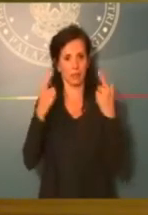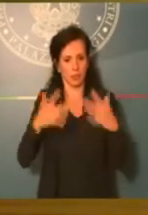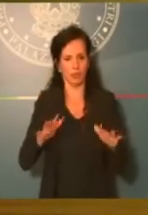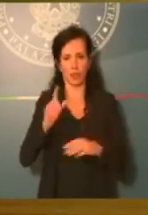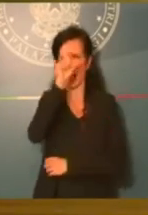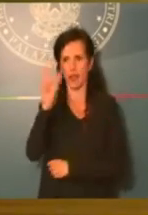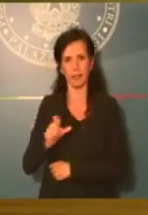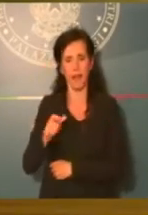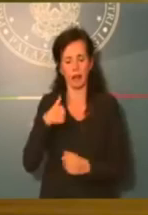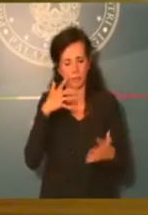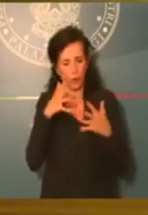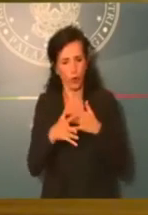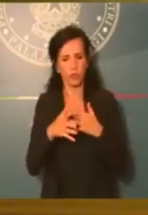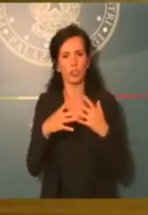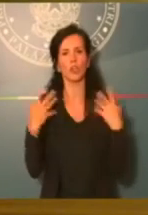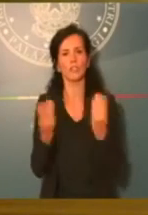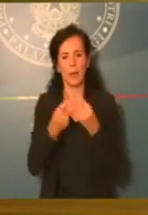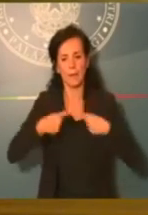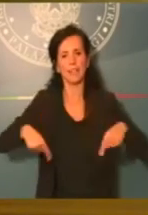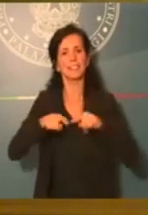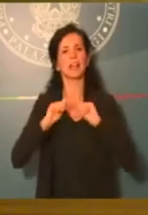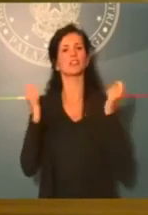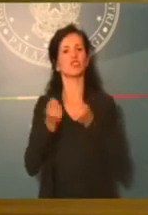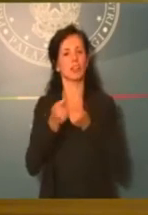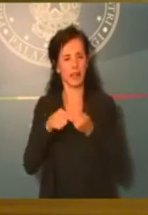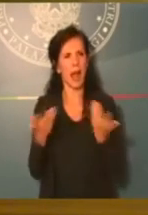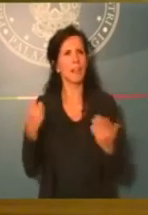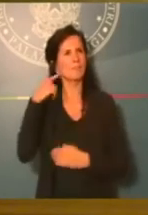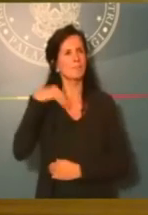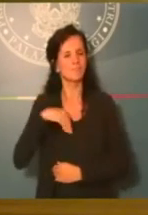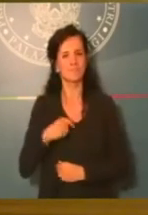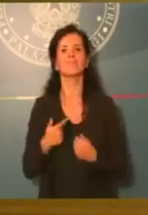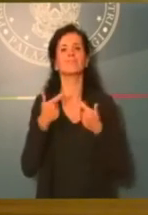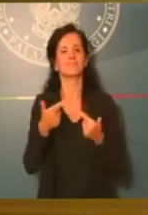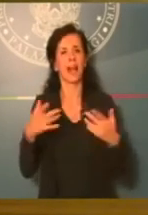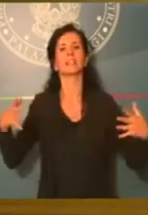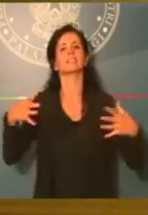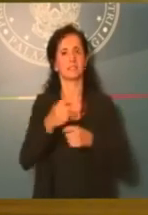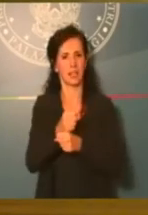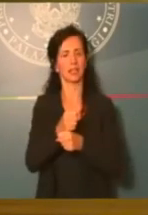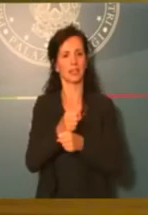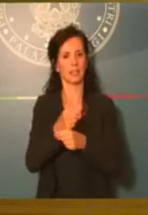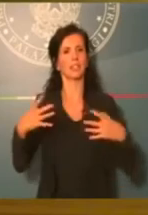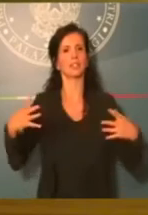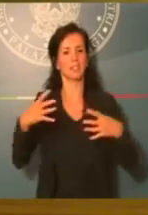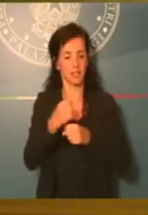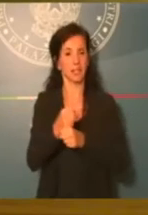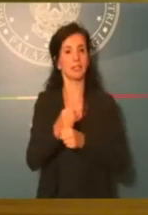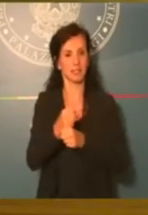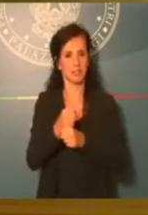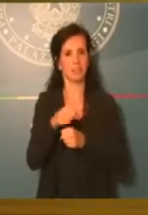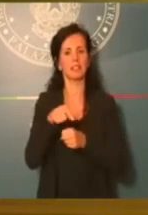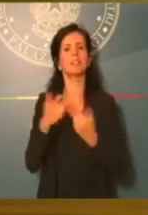Stati Generali, mi sento di poter dire che siamo arrivati ad una sintesi, ad una sintesi che è rappresentata da Italia